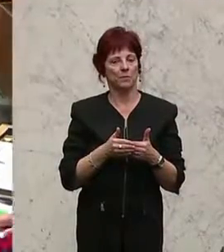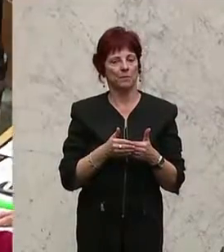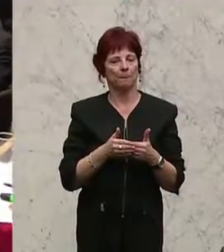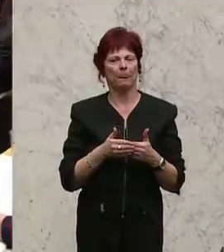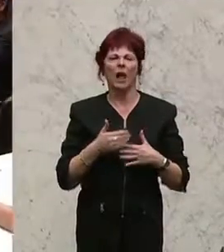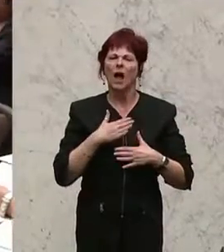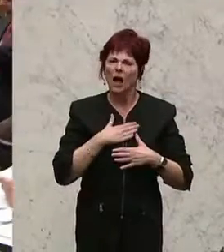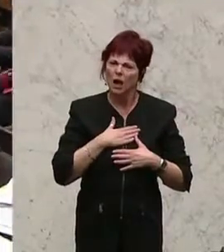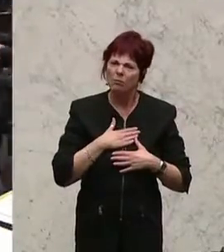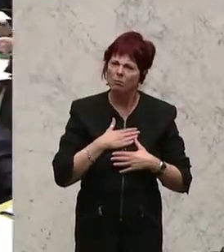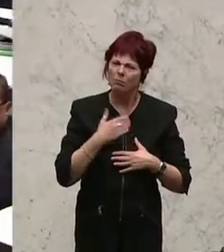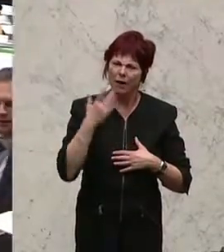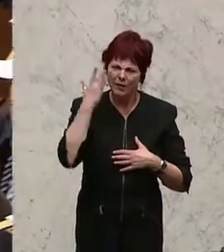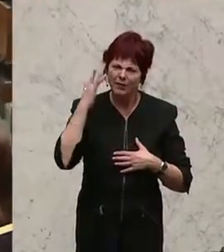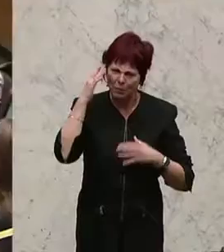Meine Damen und Herren,